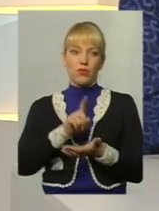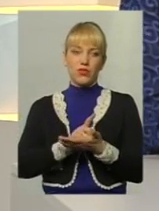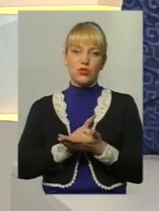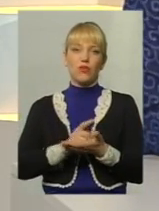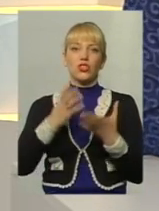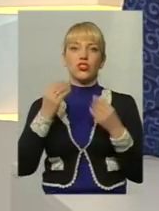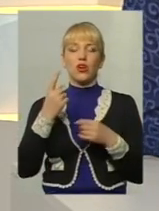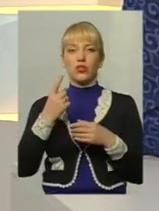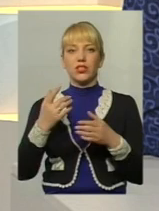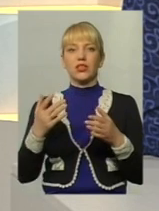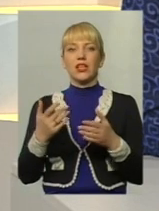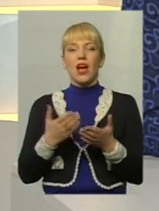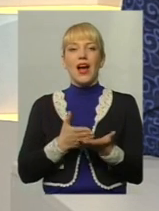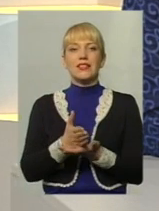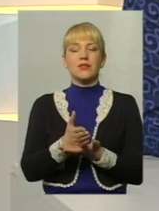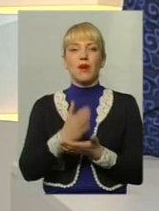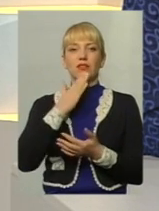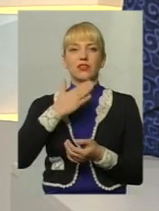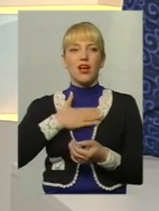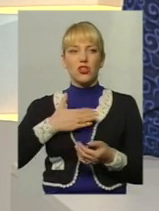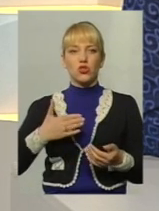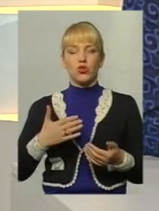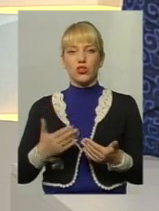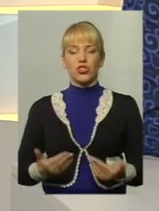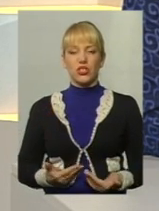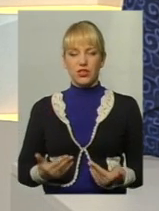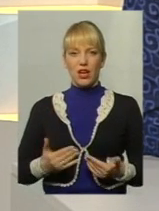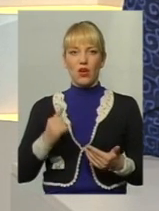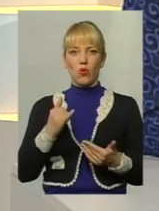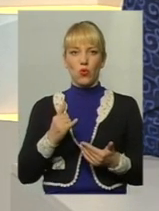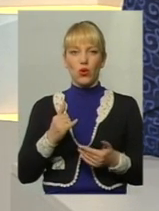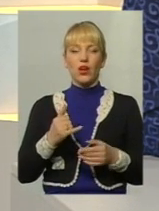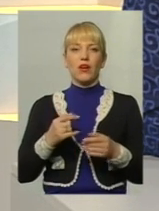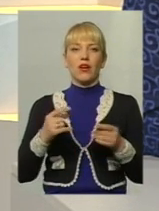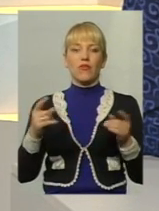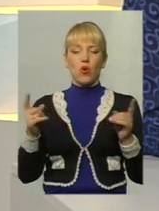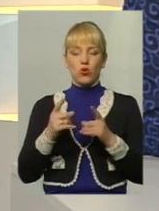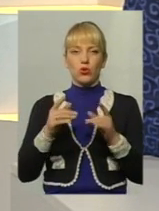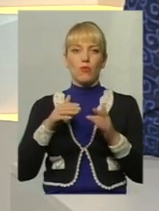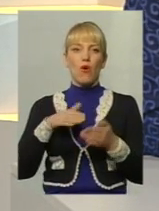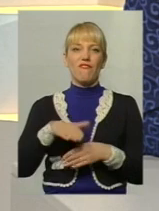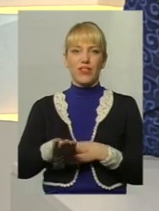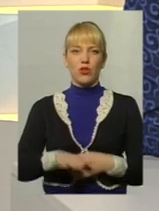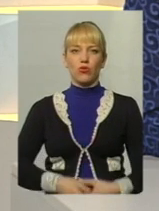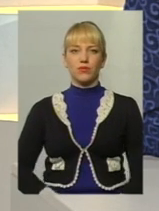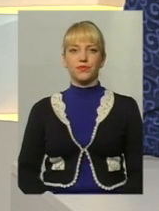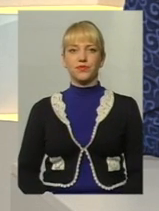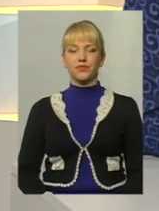Ще один аспект нашого з вами життя у короткому відео. Далі продовжимо.